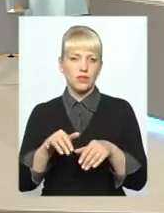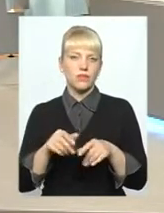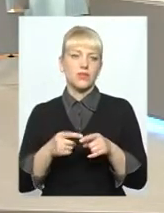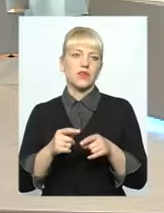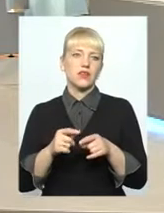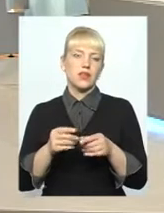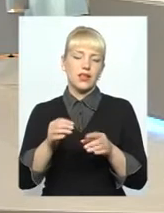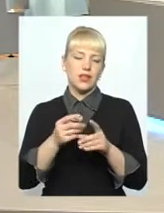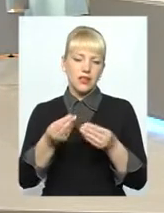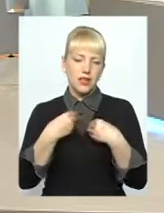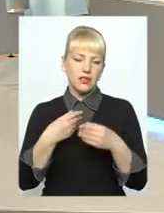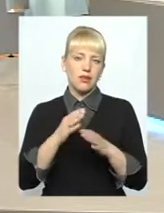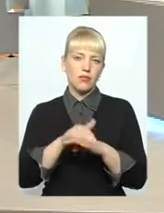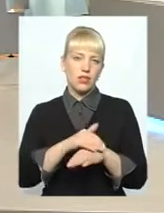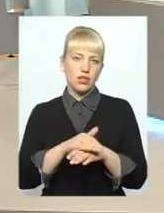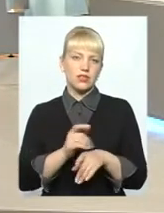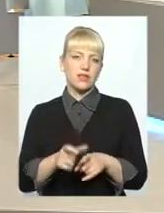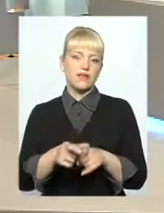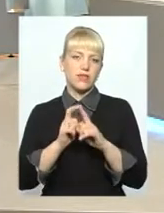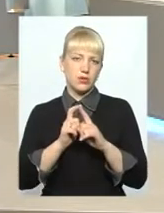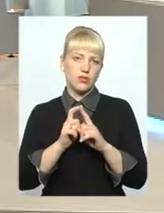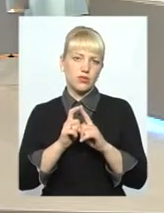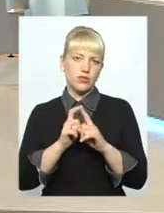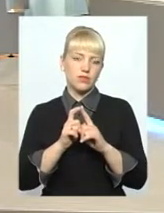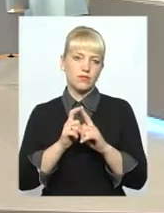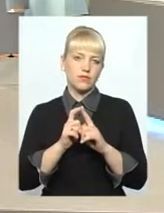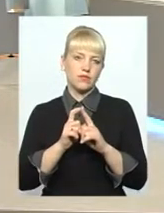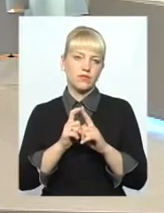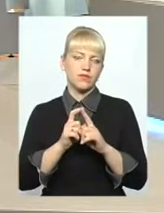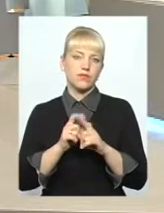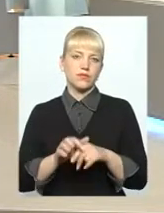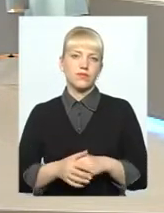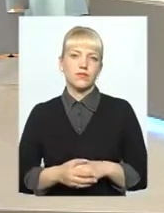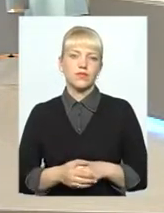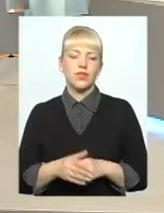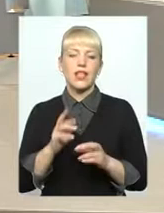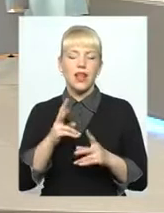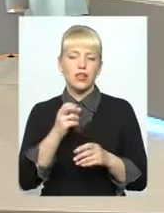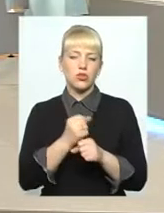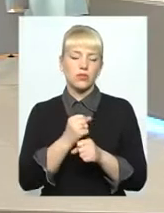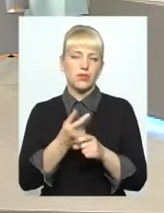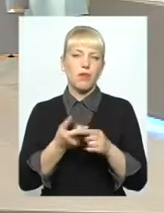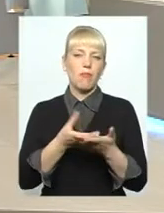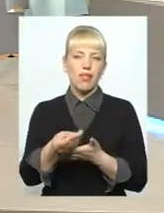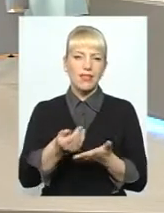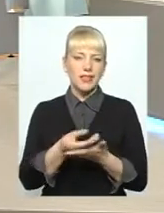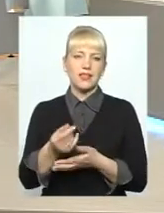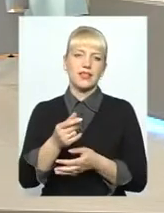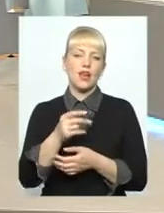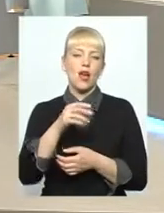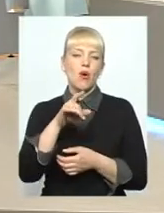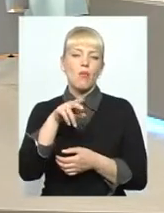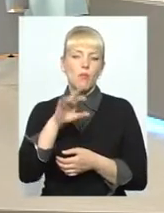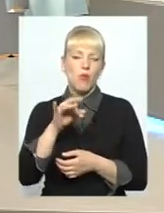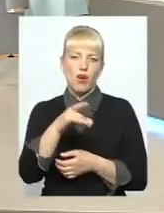Дайте, будь ласка, відповідь, чи можна таки таким чином робити оплату по мікрорайонах і добиратися до вас